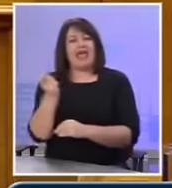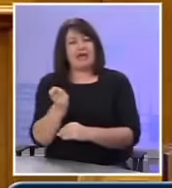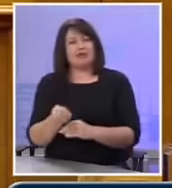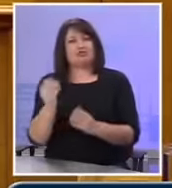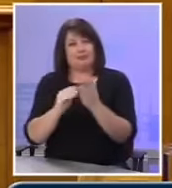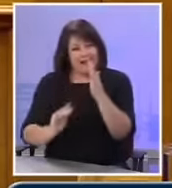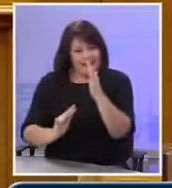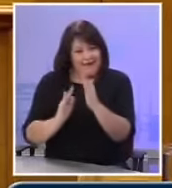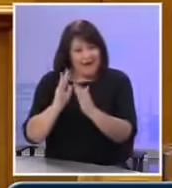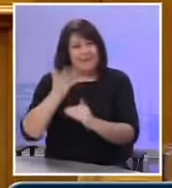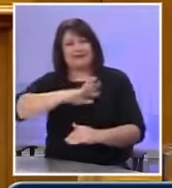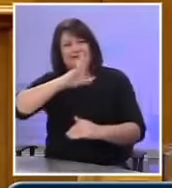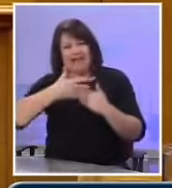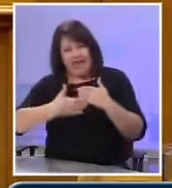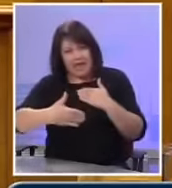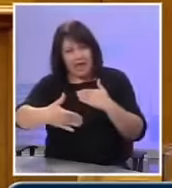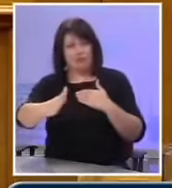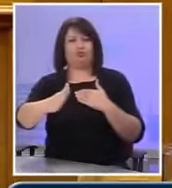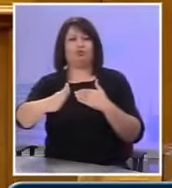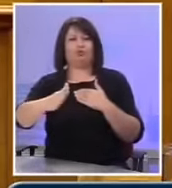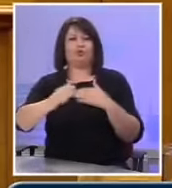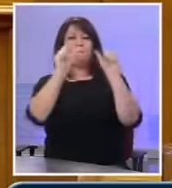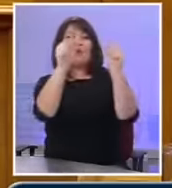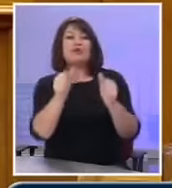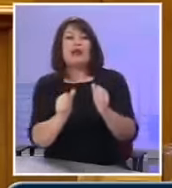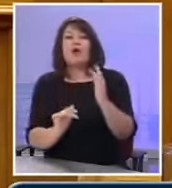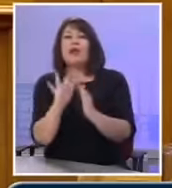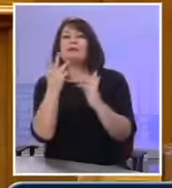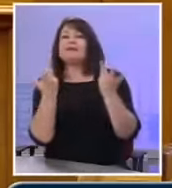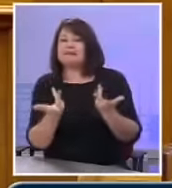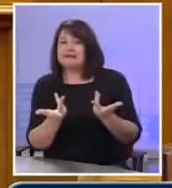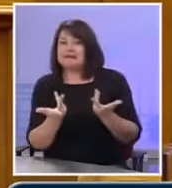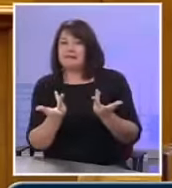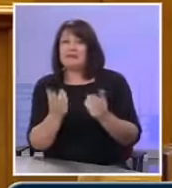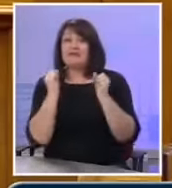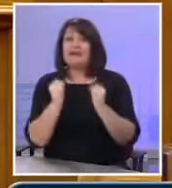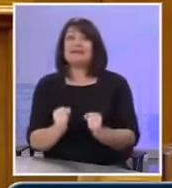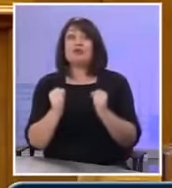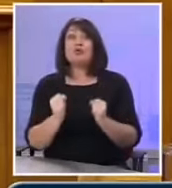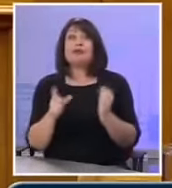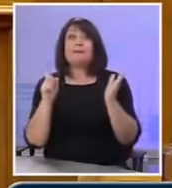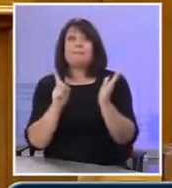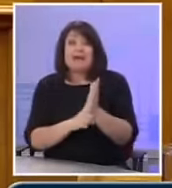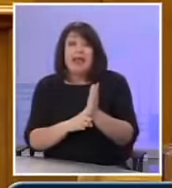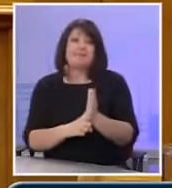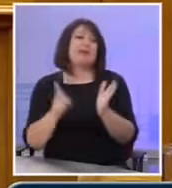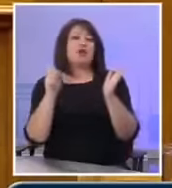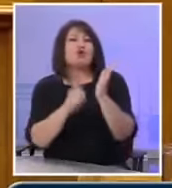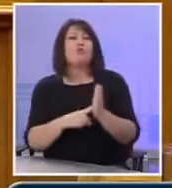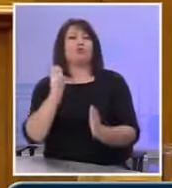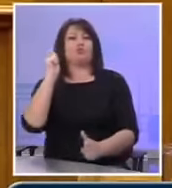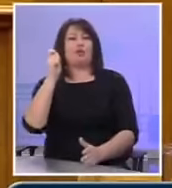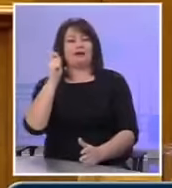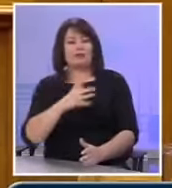ανάπτυξη και να συζητήσουμε το αναπτυξιακό μας μοντέλο όπου το βασικό μας είναι να βρούμε θεσμούς και πολιτικές